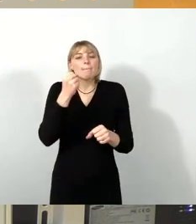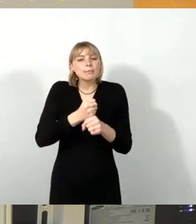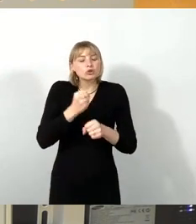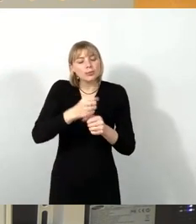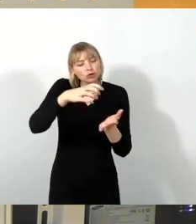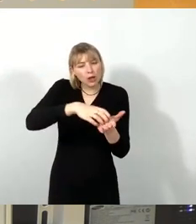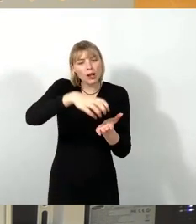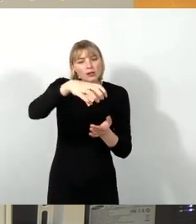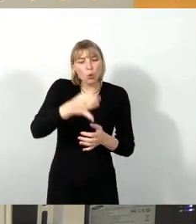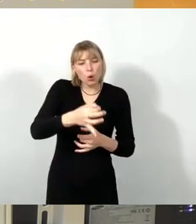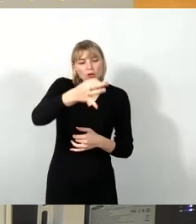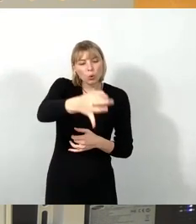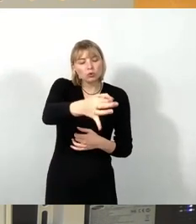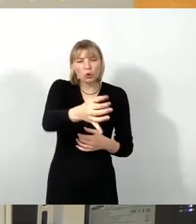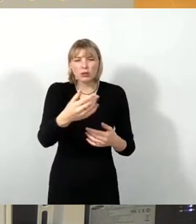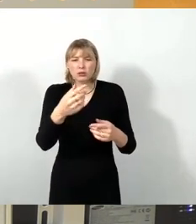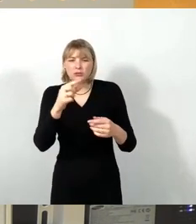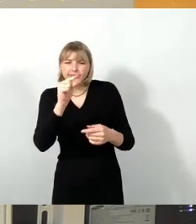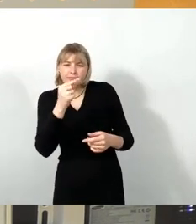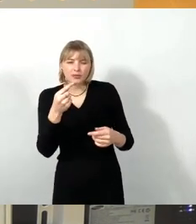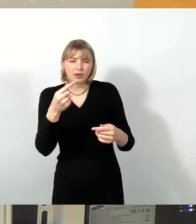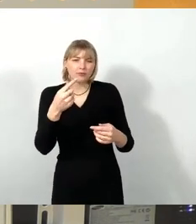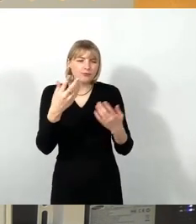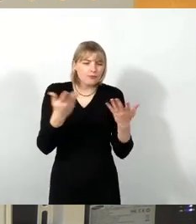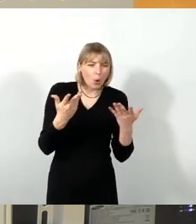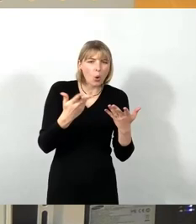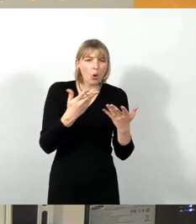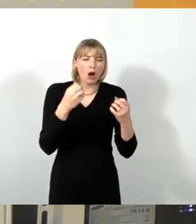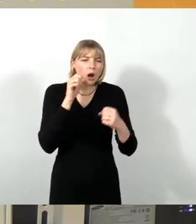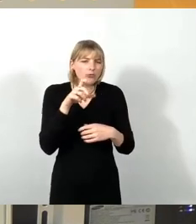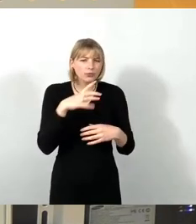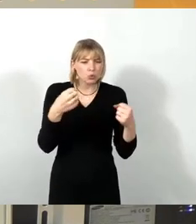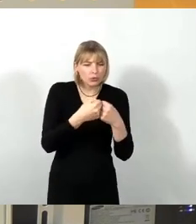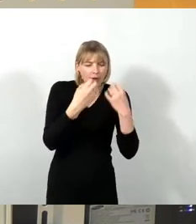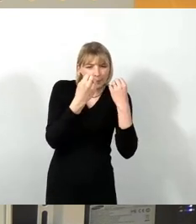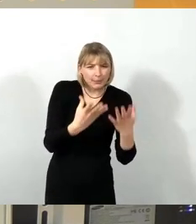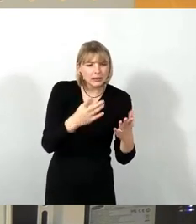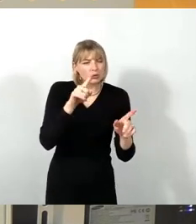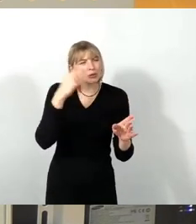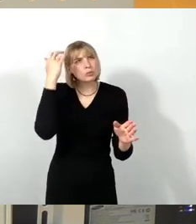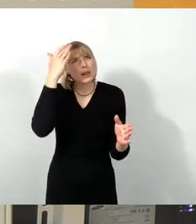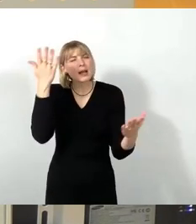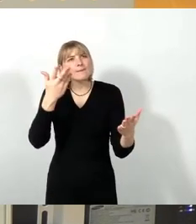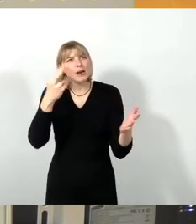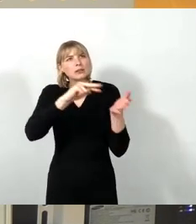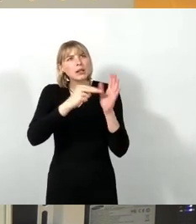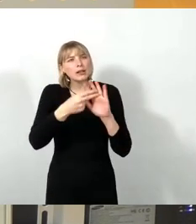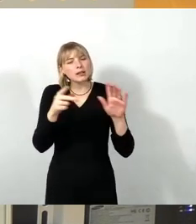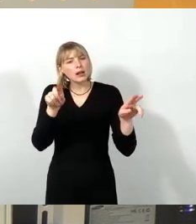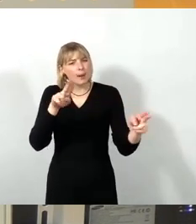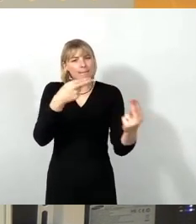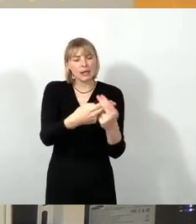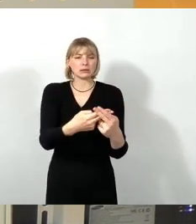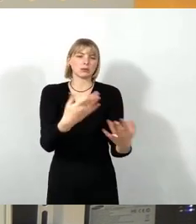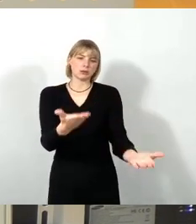einzelne Konfliktstellen zu identifizieren und dann zu überlegen, was man dort machen kann mit der Technik, die uns zur Verfügung steht. Dass das kompliziert ist,